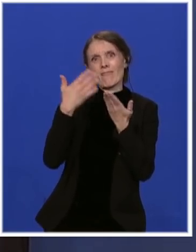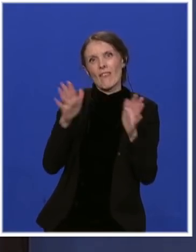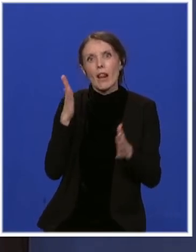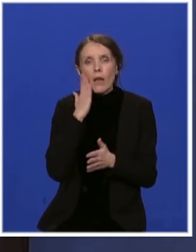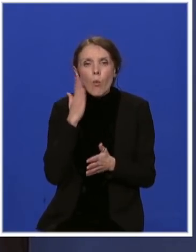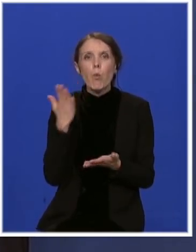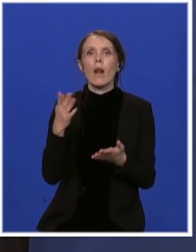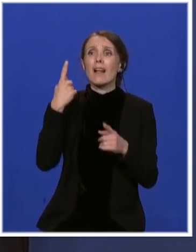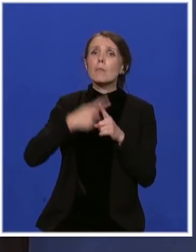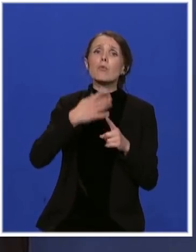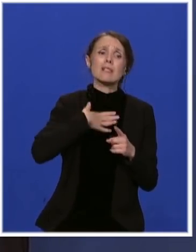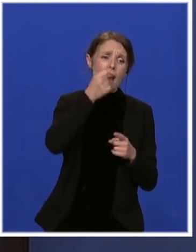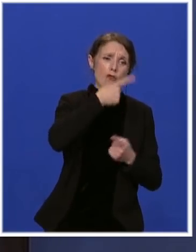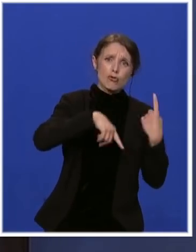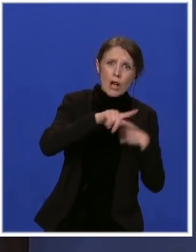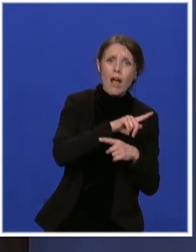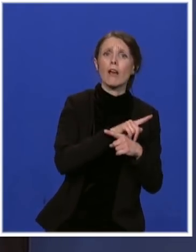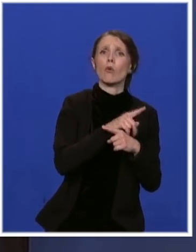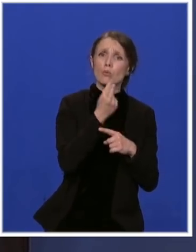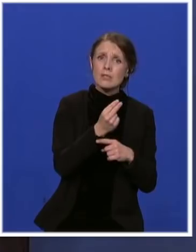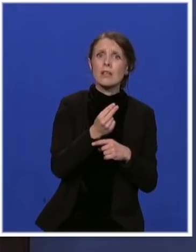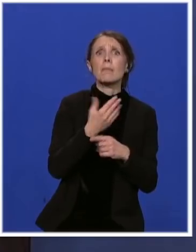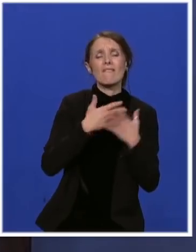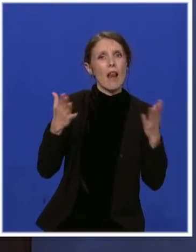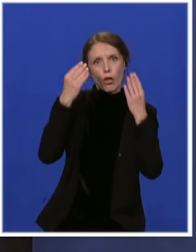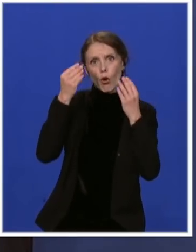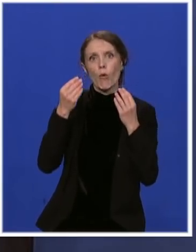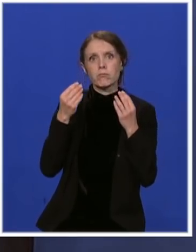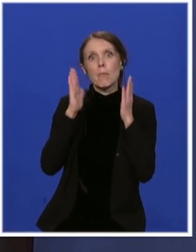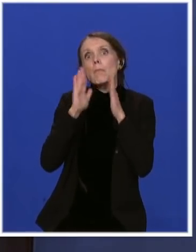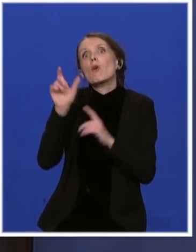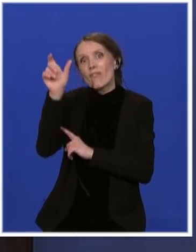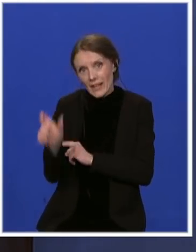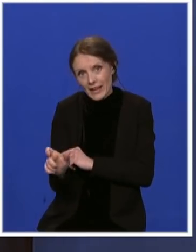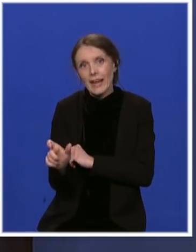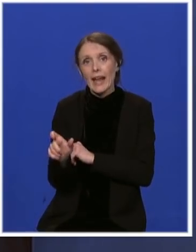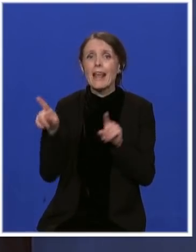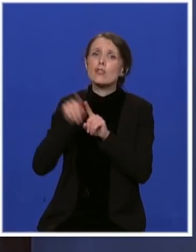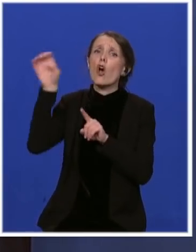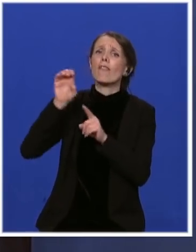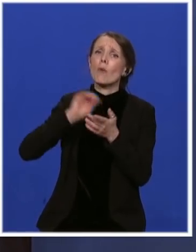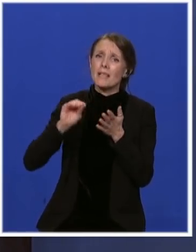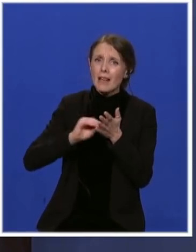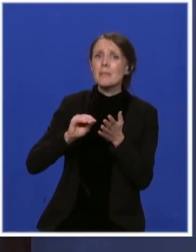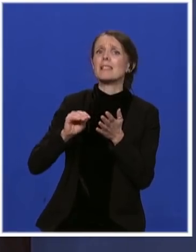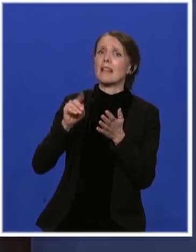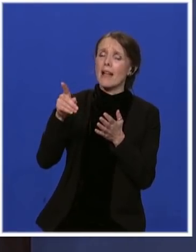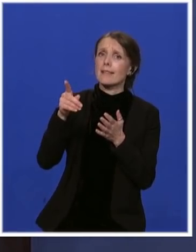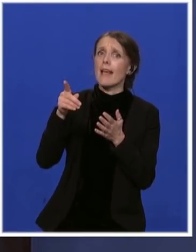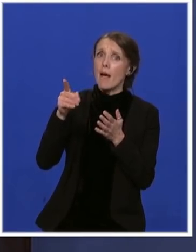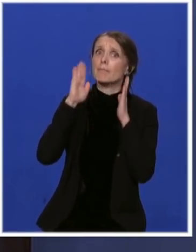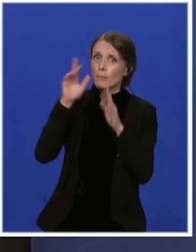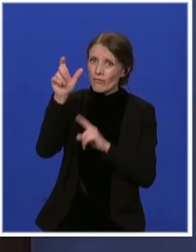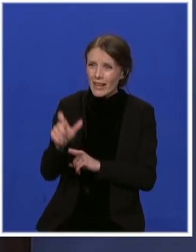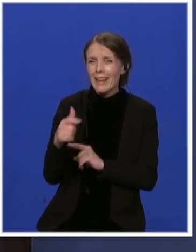i u našem narodu, u našem narodu, a ne samo unutar Evropske administracije, dakle, da nam